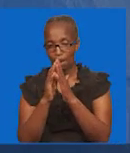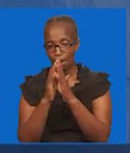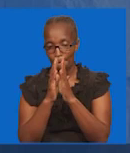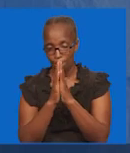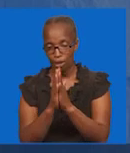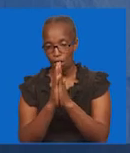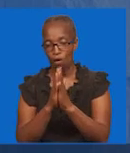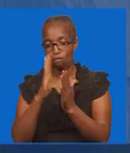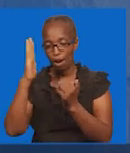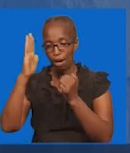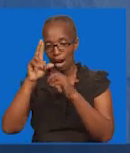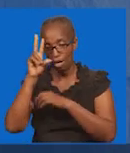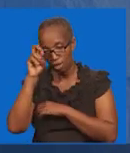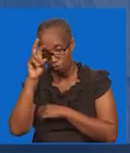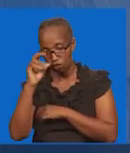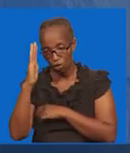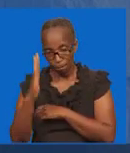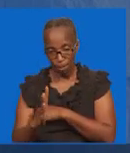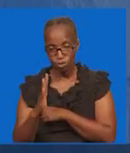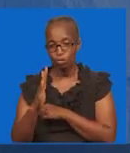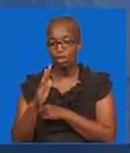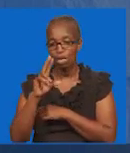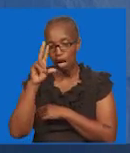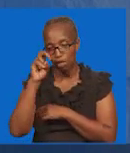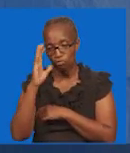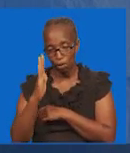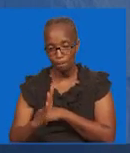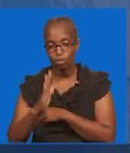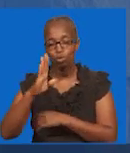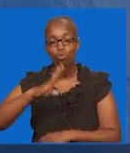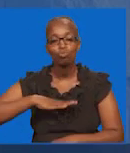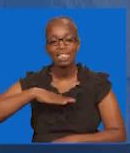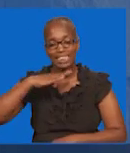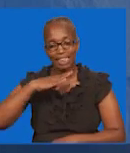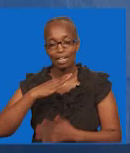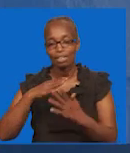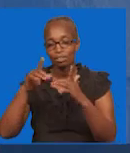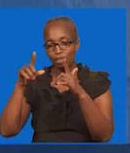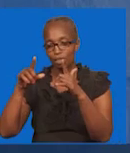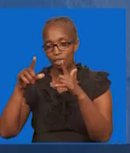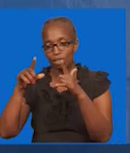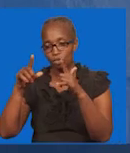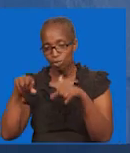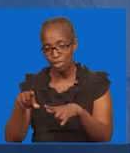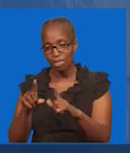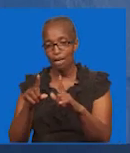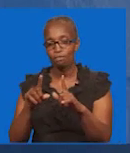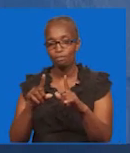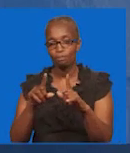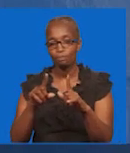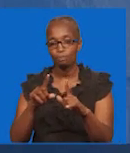Nimuambiapo mtu mbaya Ewe mtu mbaya akika utakufa Nawe,